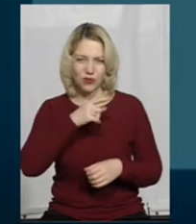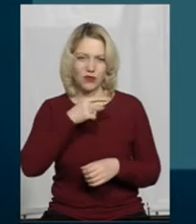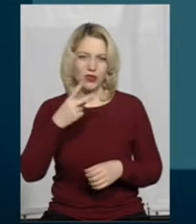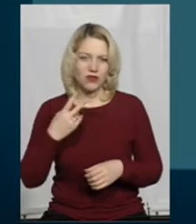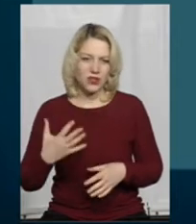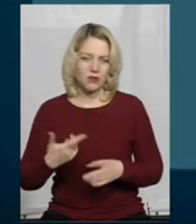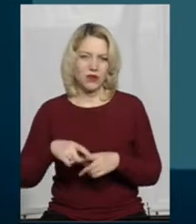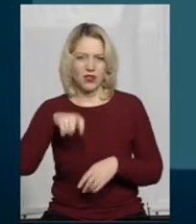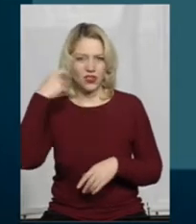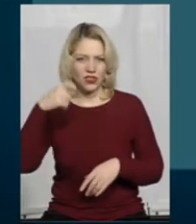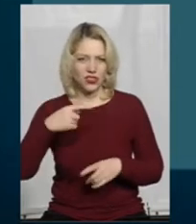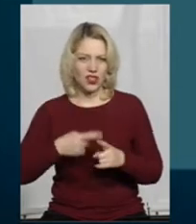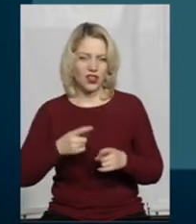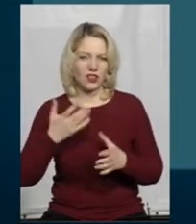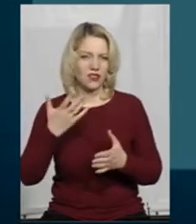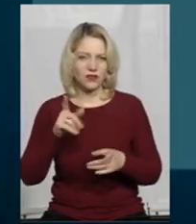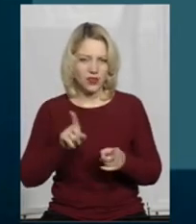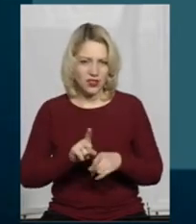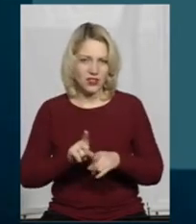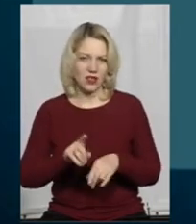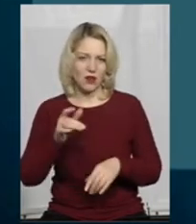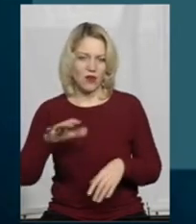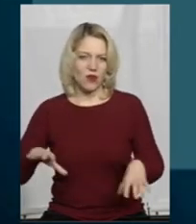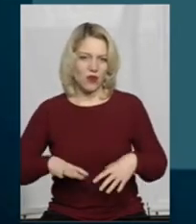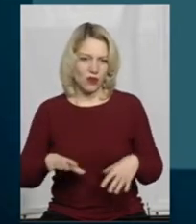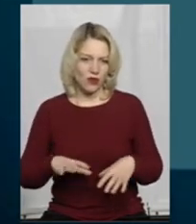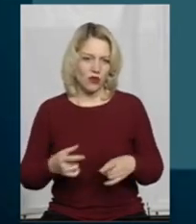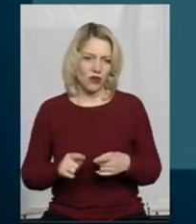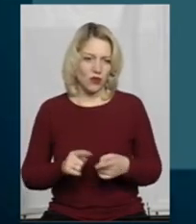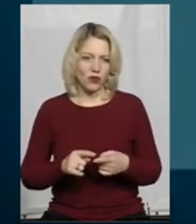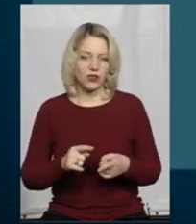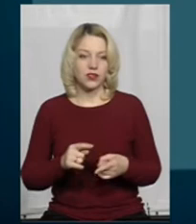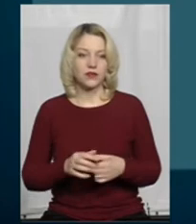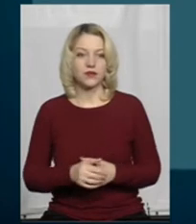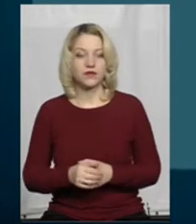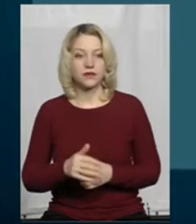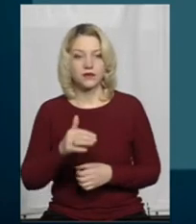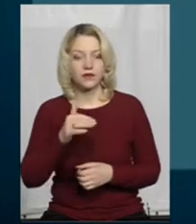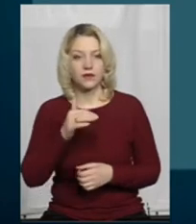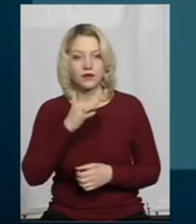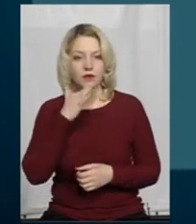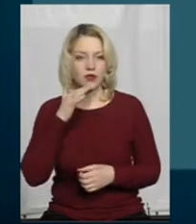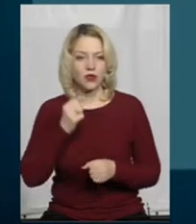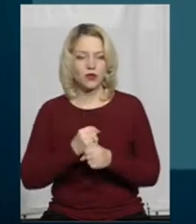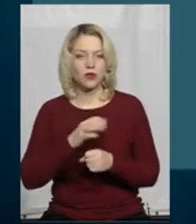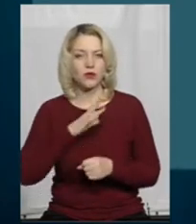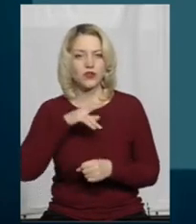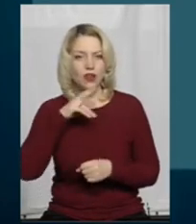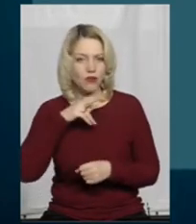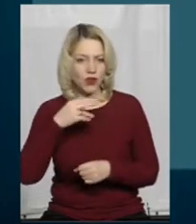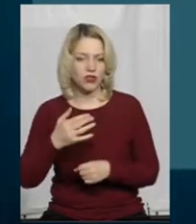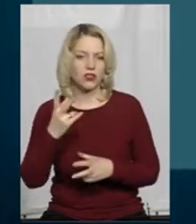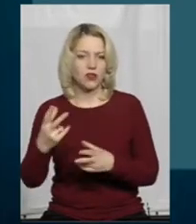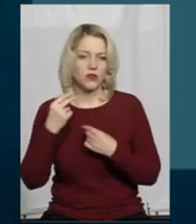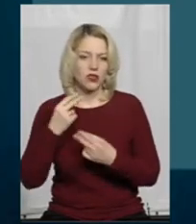Влітку, то взагалі, коли люди обробляють, щось посіюють, потраву робить їхніх посіюв. Не раз зробили йому зговорення. Він багато обіцяє,